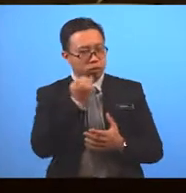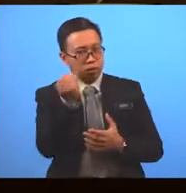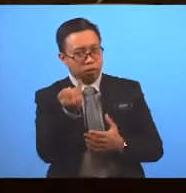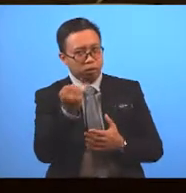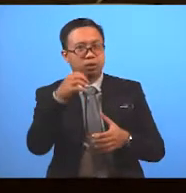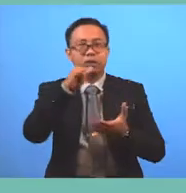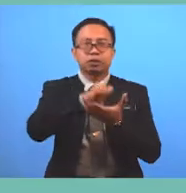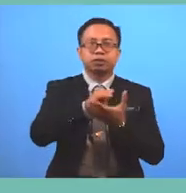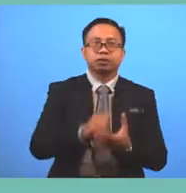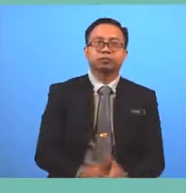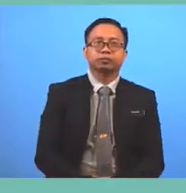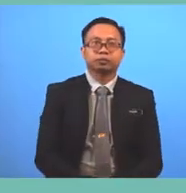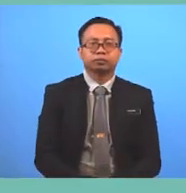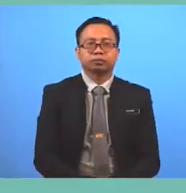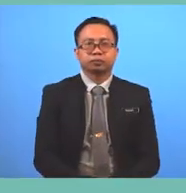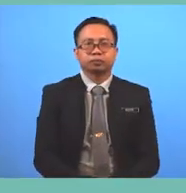enjoyed it